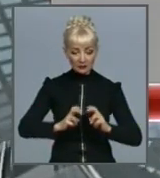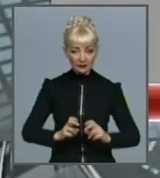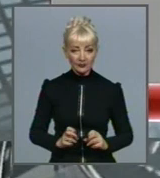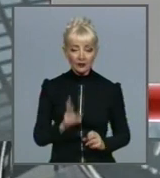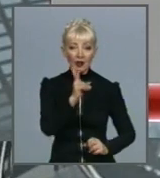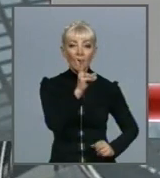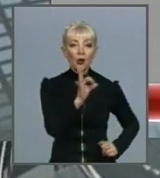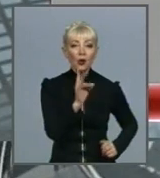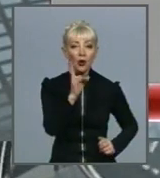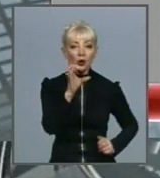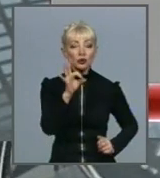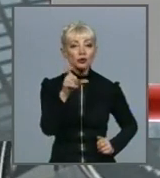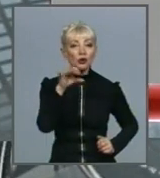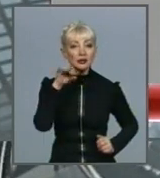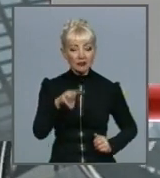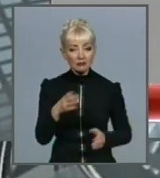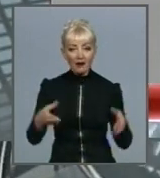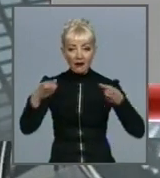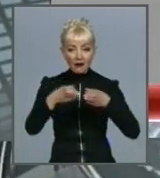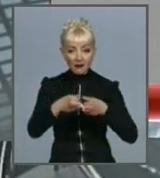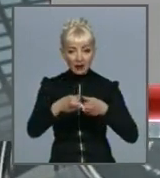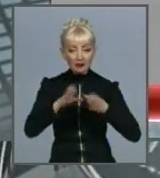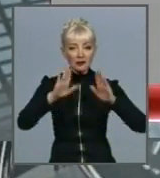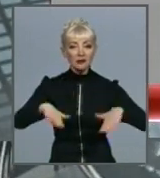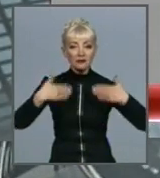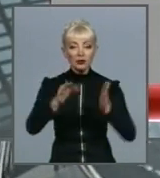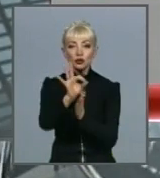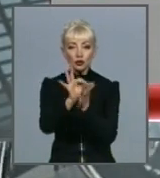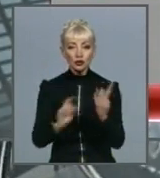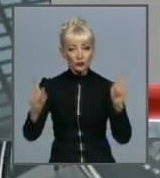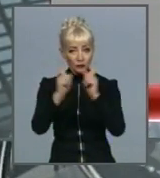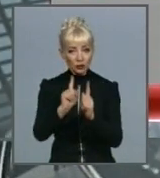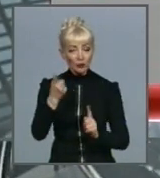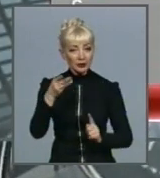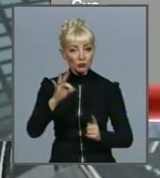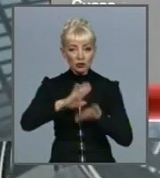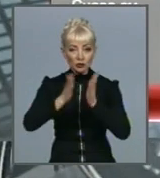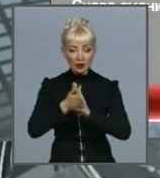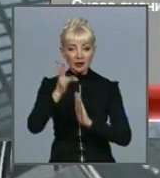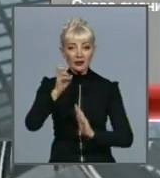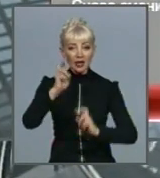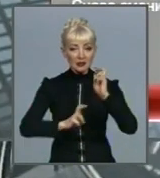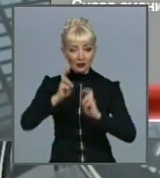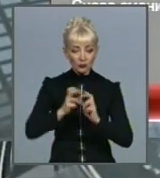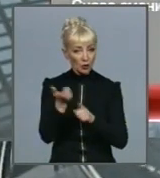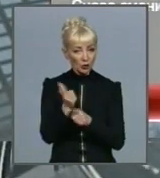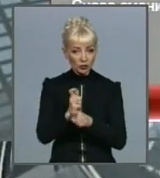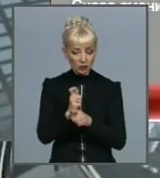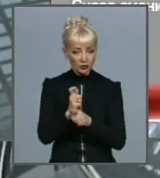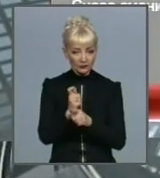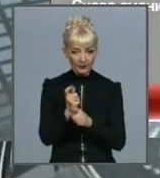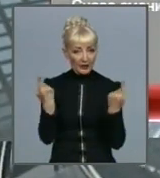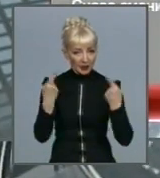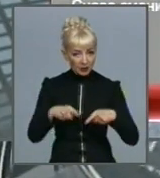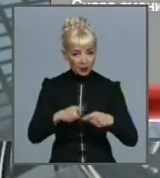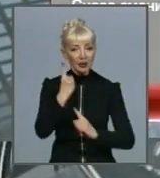Коксахим, колектив іниційував срочну встречу, тому що ситуація на заводі критична. Снова сменился директор. Часть